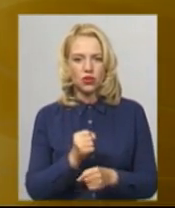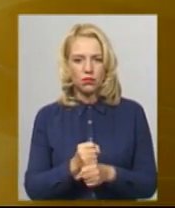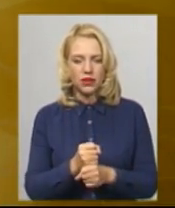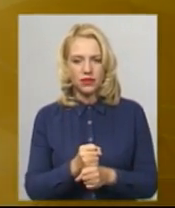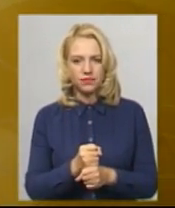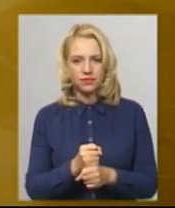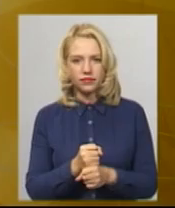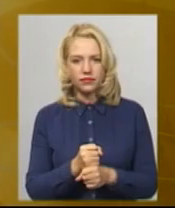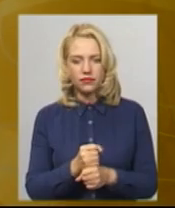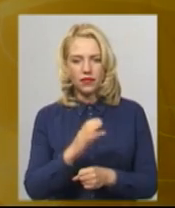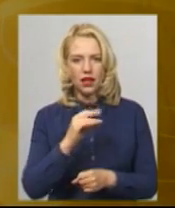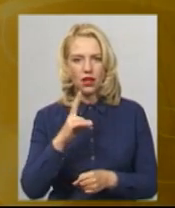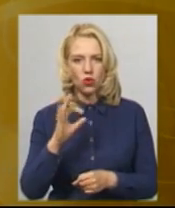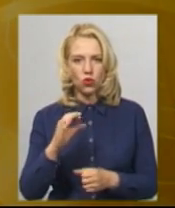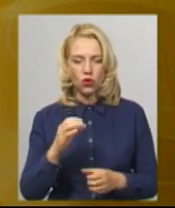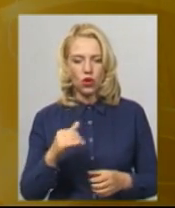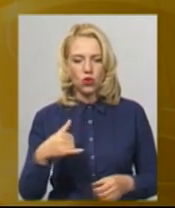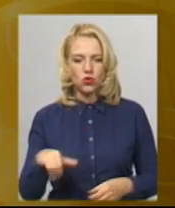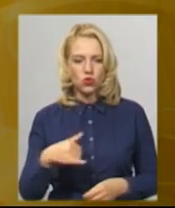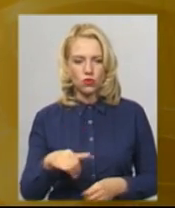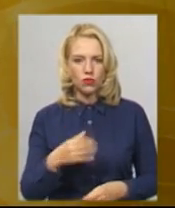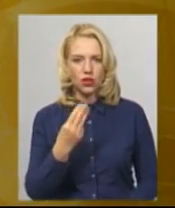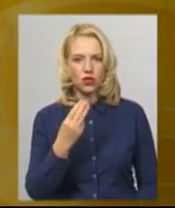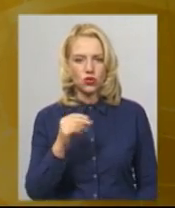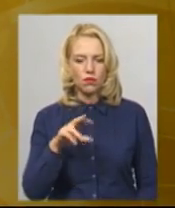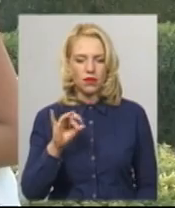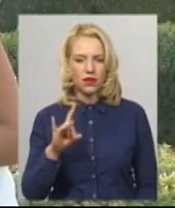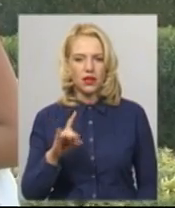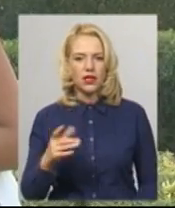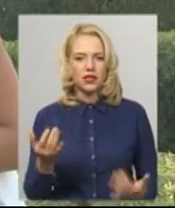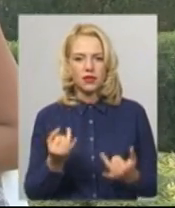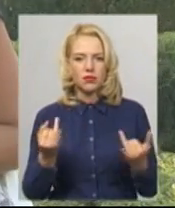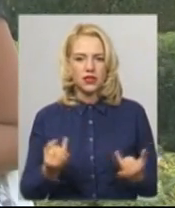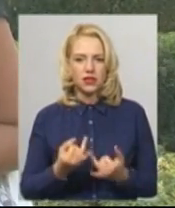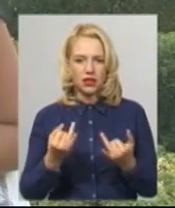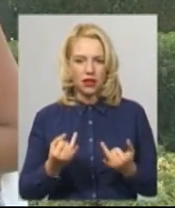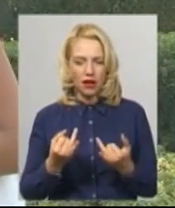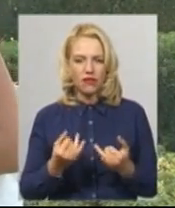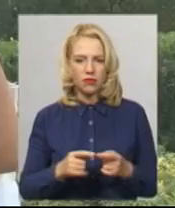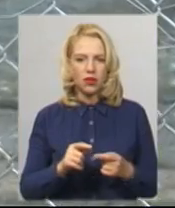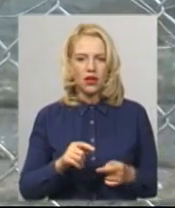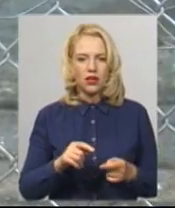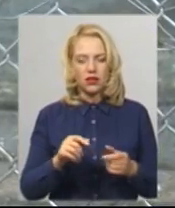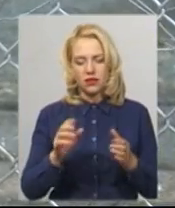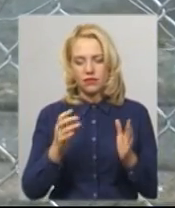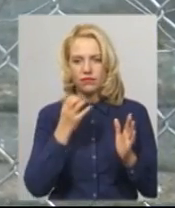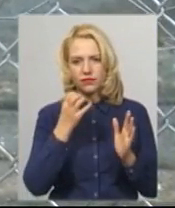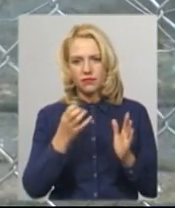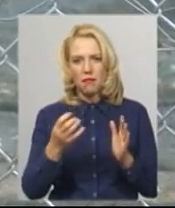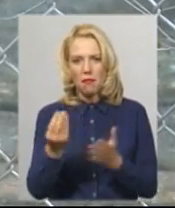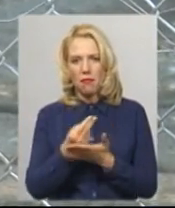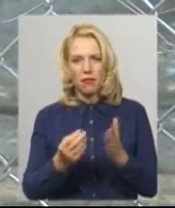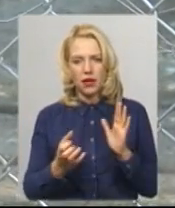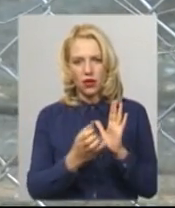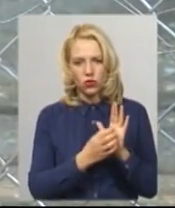екосумки, шопери з якимось дуже цікавим логотипом». Олена Голубнича у 2008 році заснувала громадську